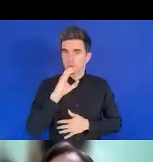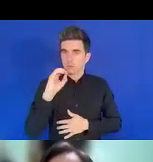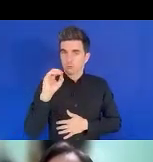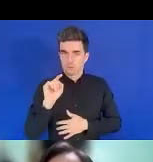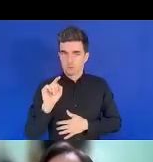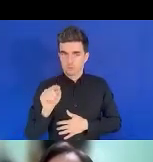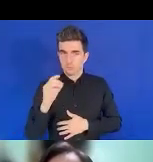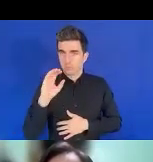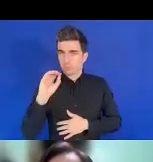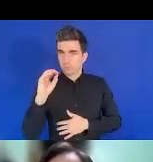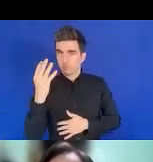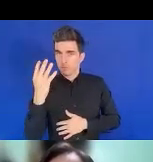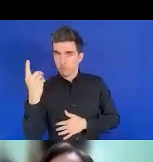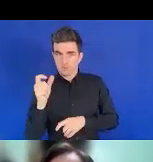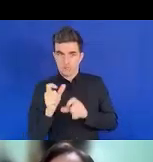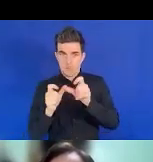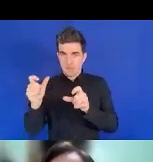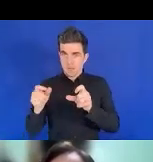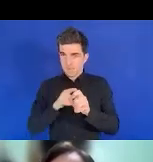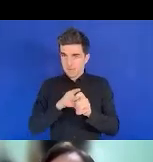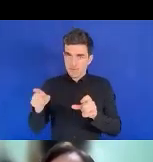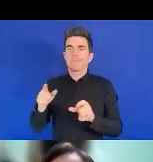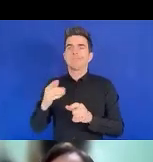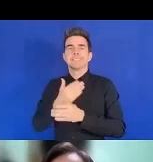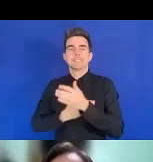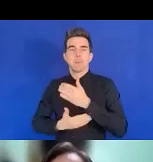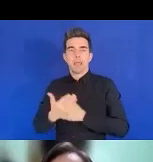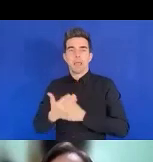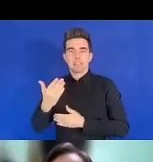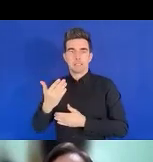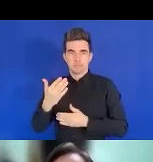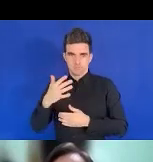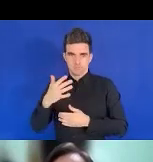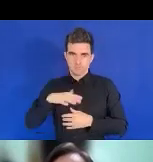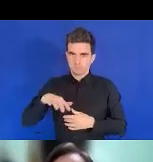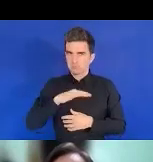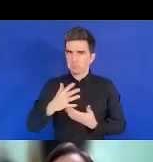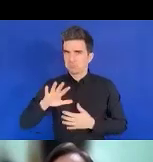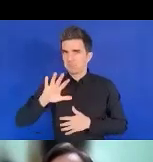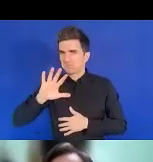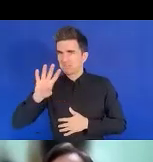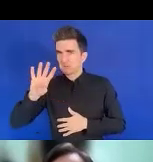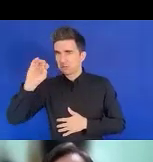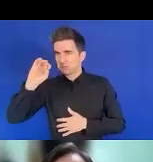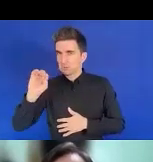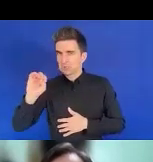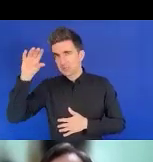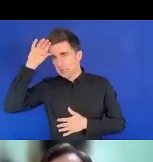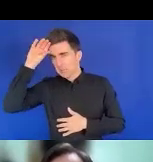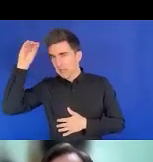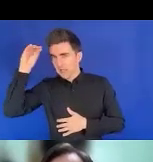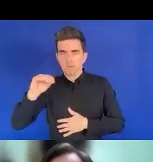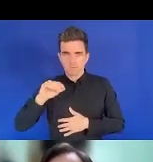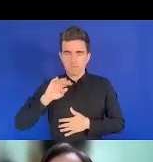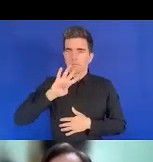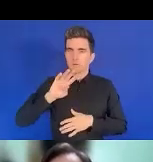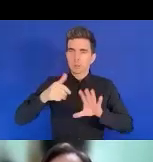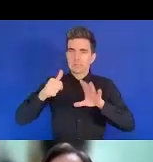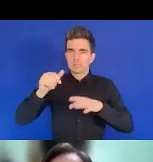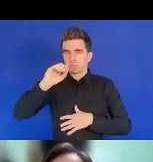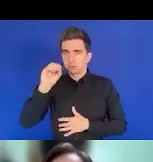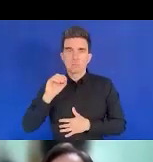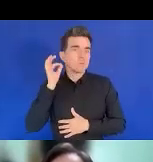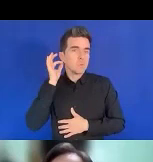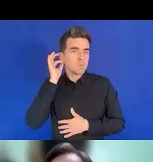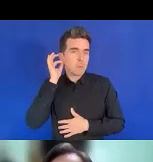% sont des femmes. Selon le groupe d'âge, la majorité des personnes handicapées